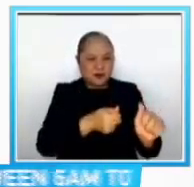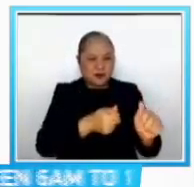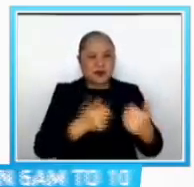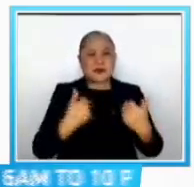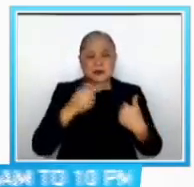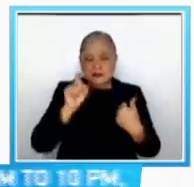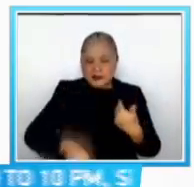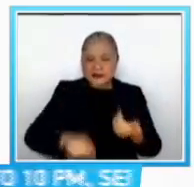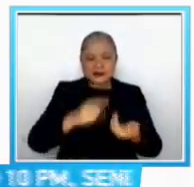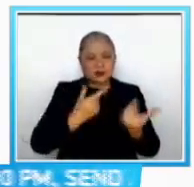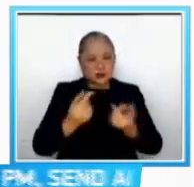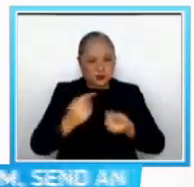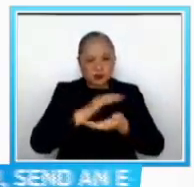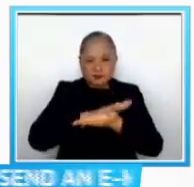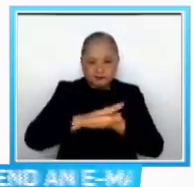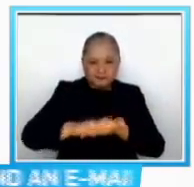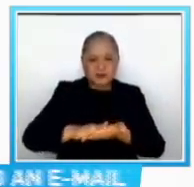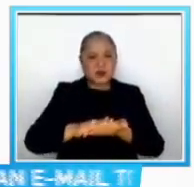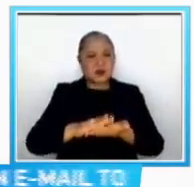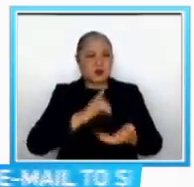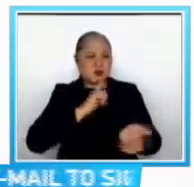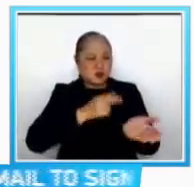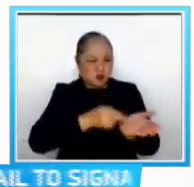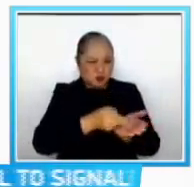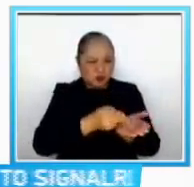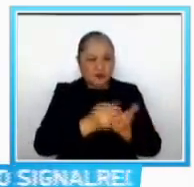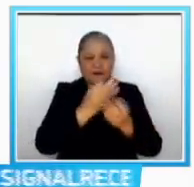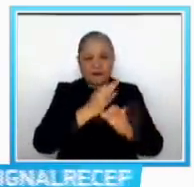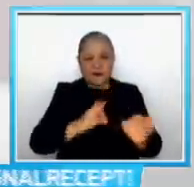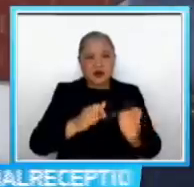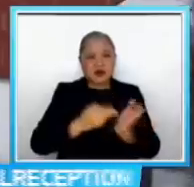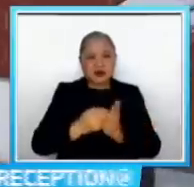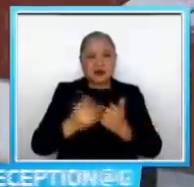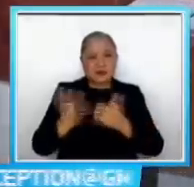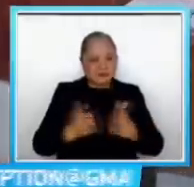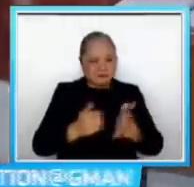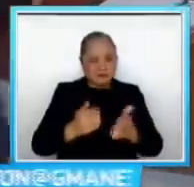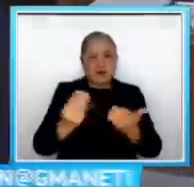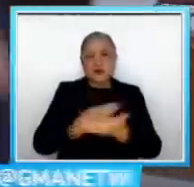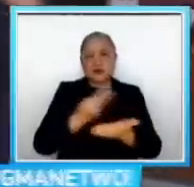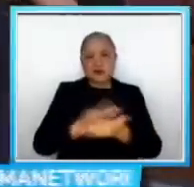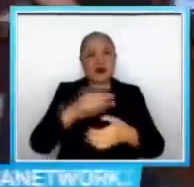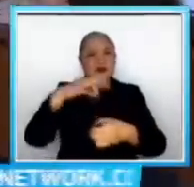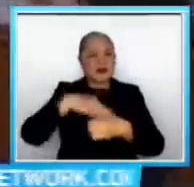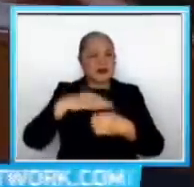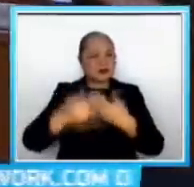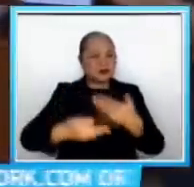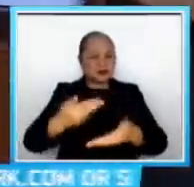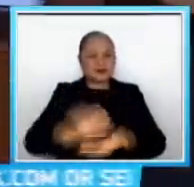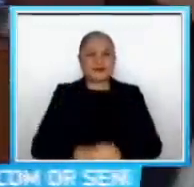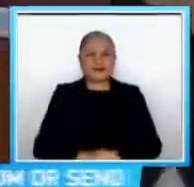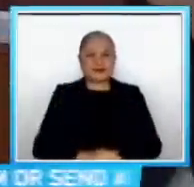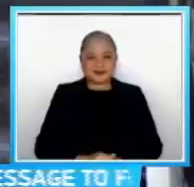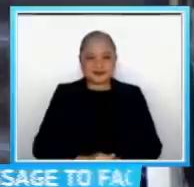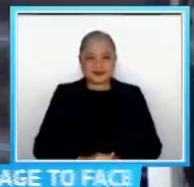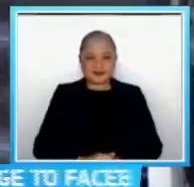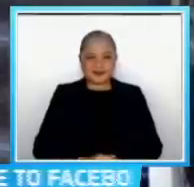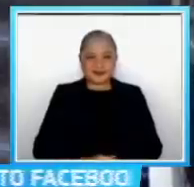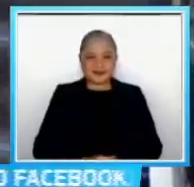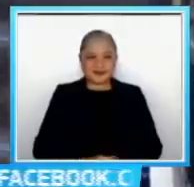kapanipaniwala, malaya, maayos at modernong eleksyon Tina Panganiban Perez, GMA News